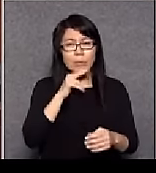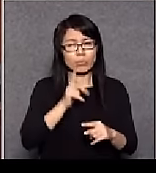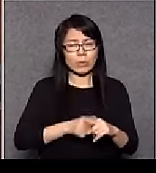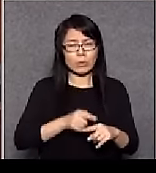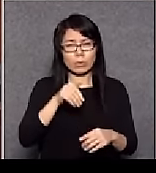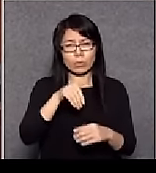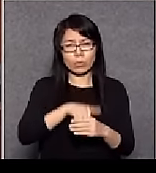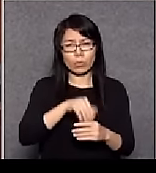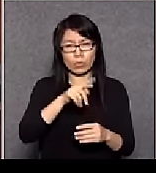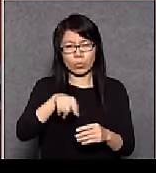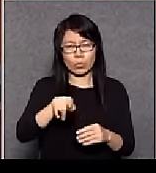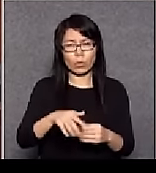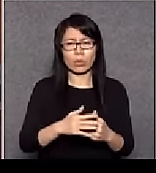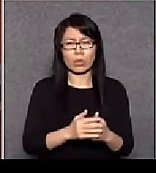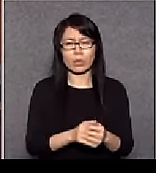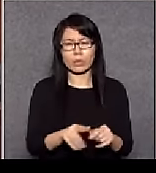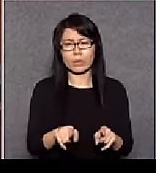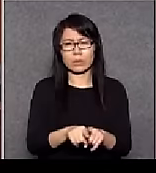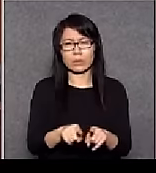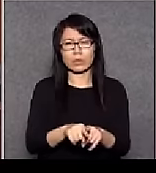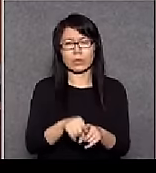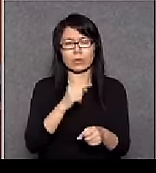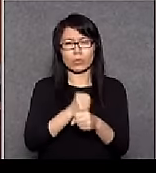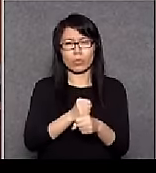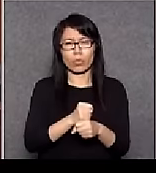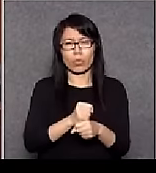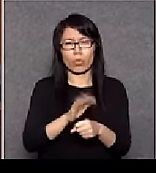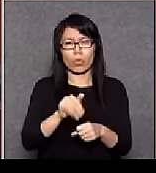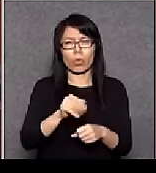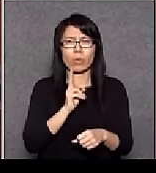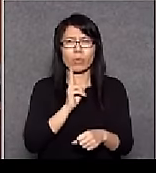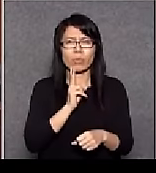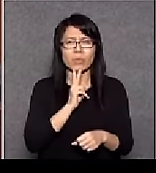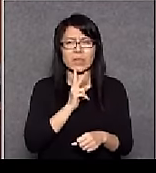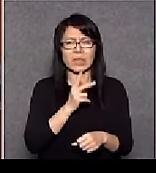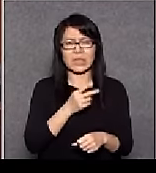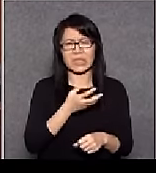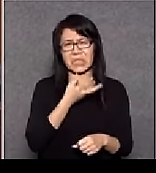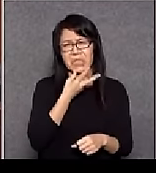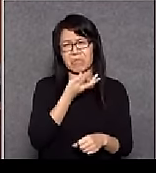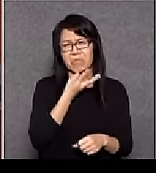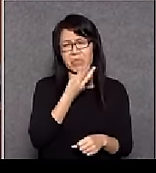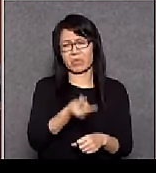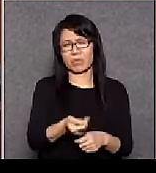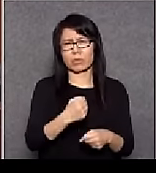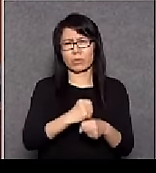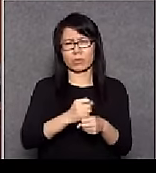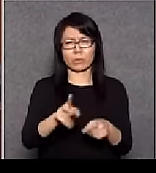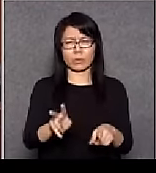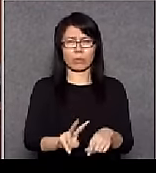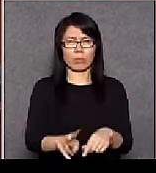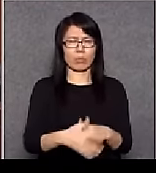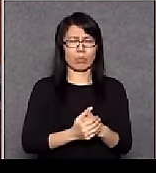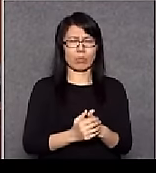可能大家一起做一些就是小學雞的事我也聽過